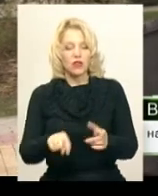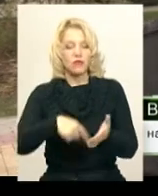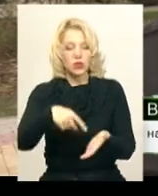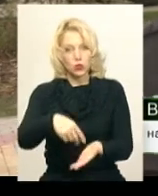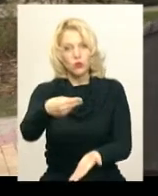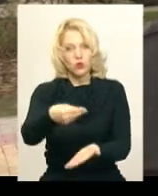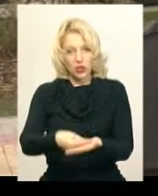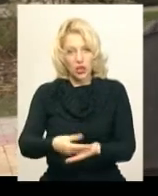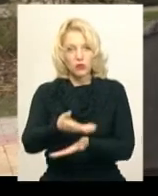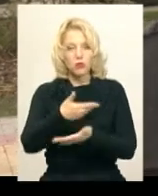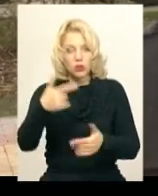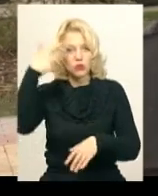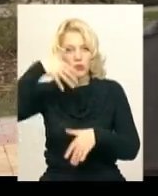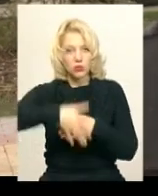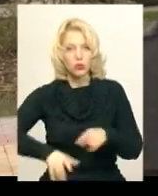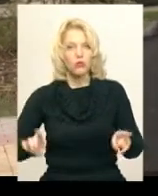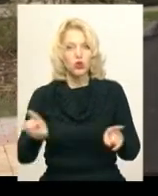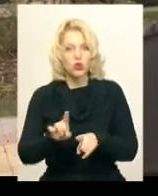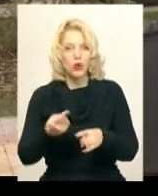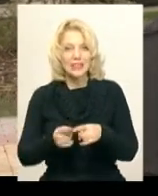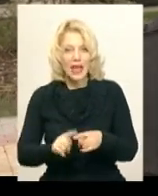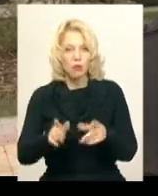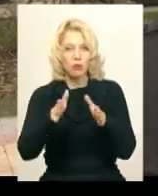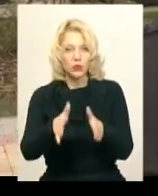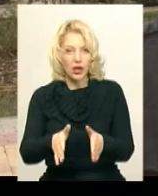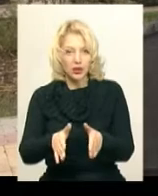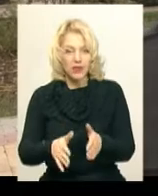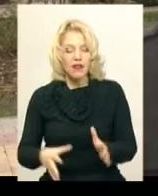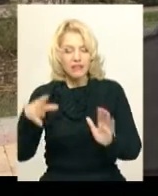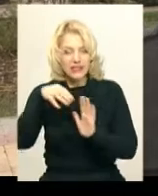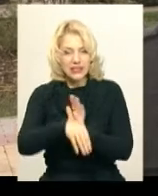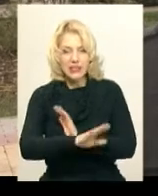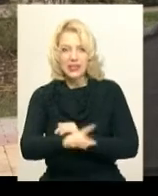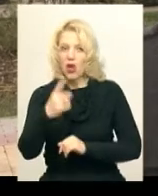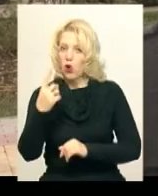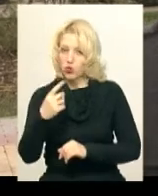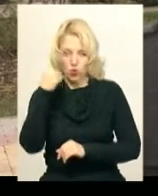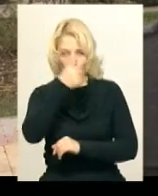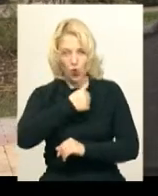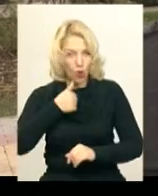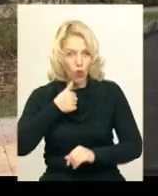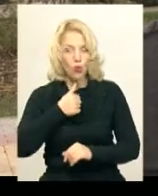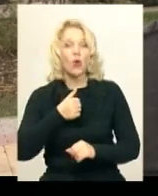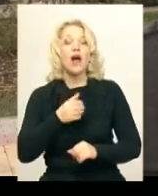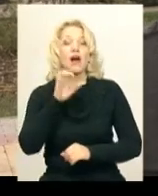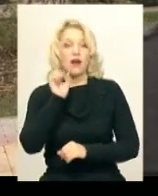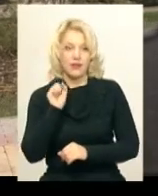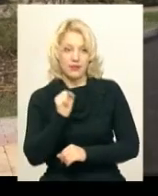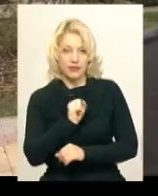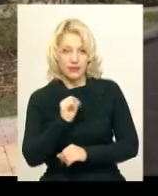бюджету, ми розуміємо, що то буде втілення не одного року, і